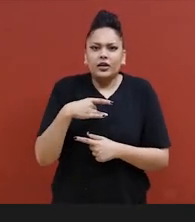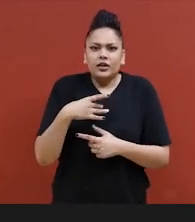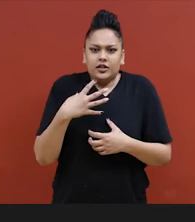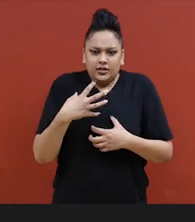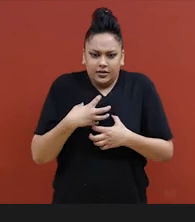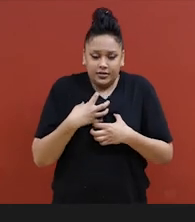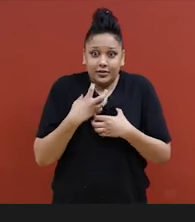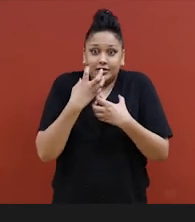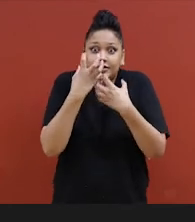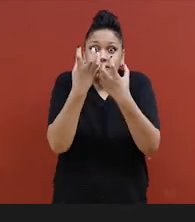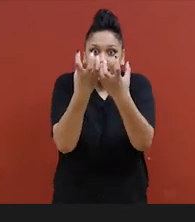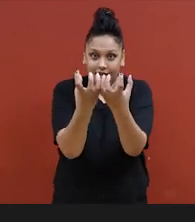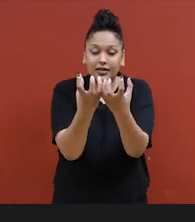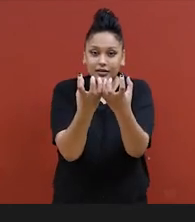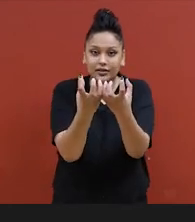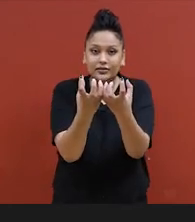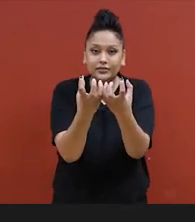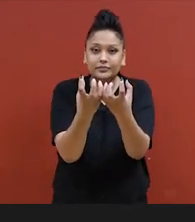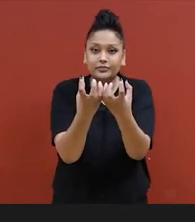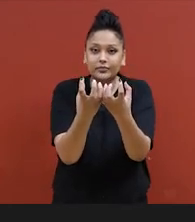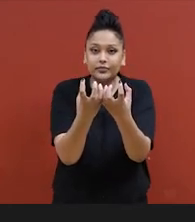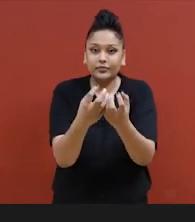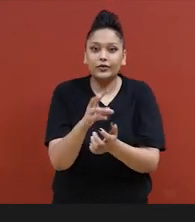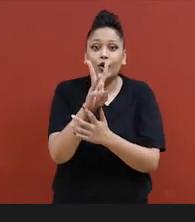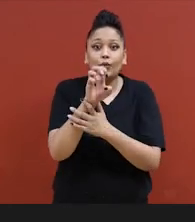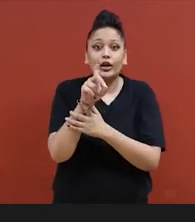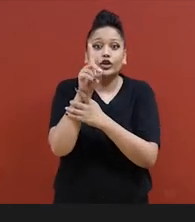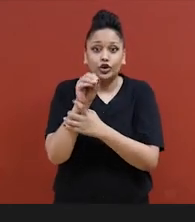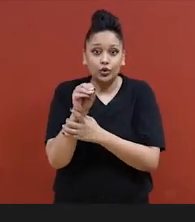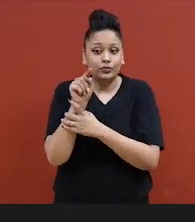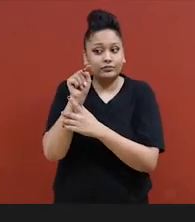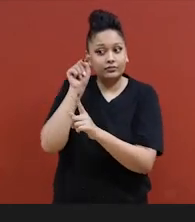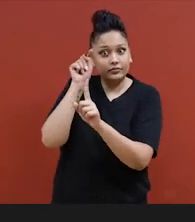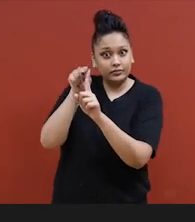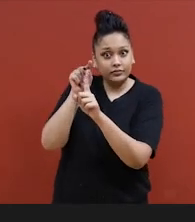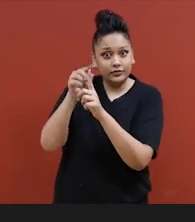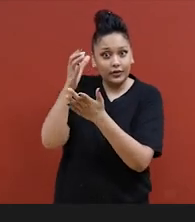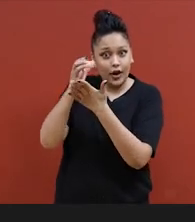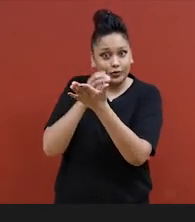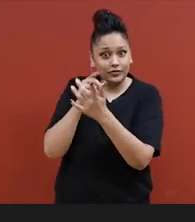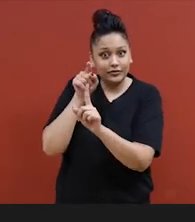», si quelque chose ne va pas, suis ton corps.